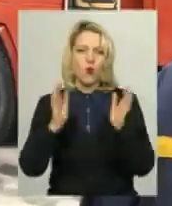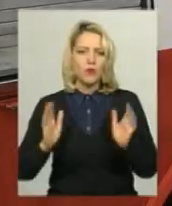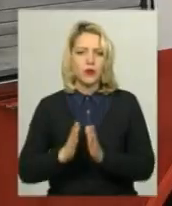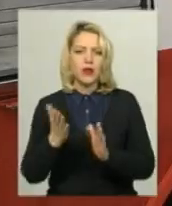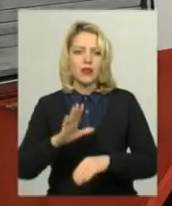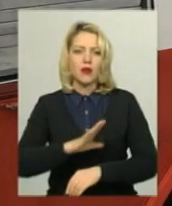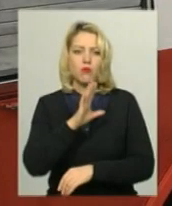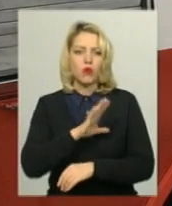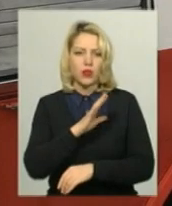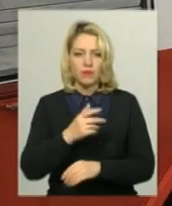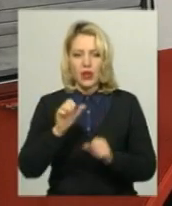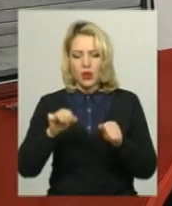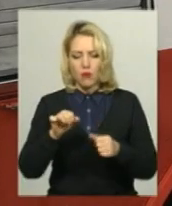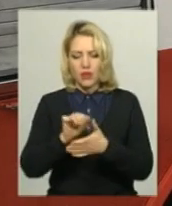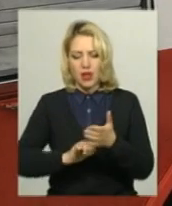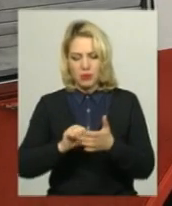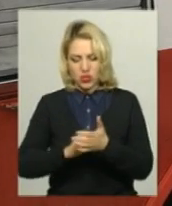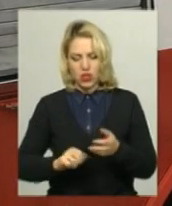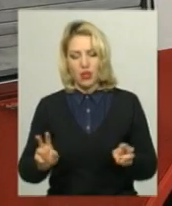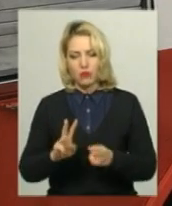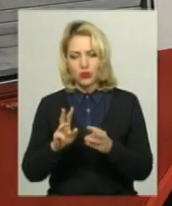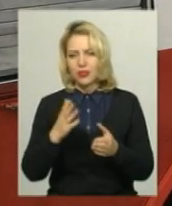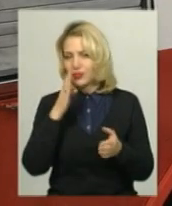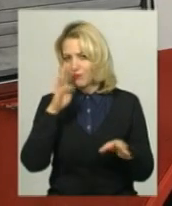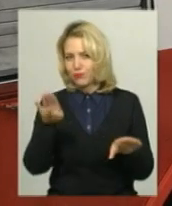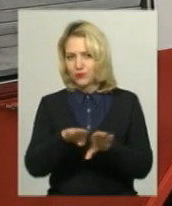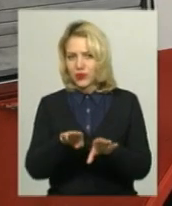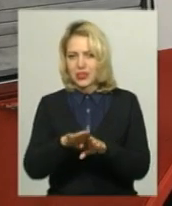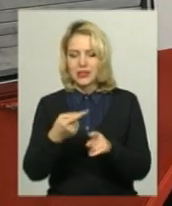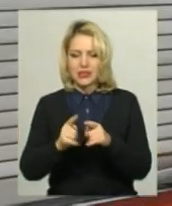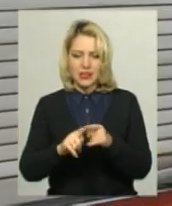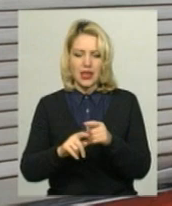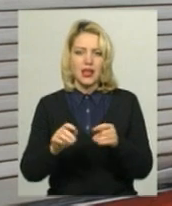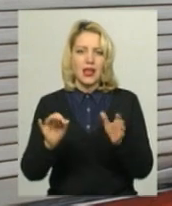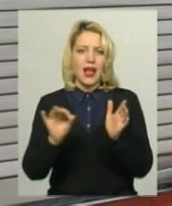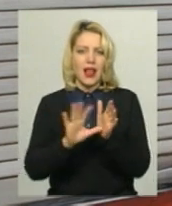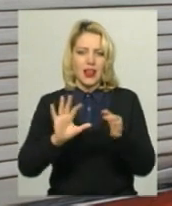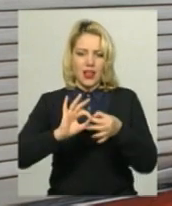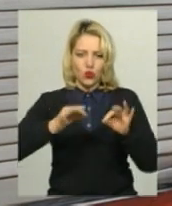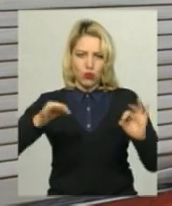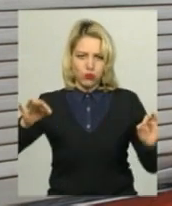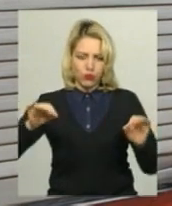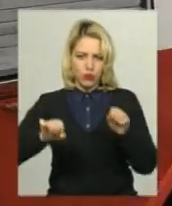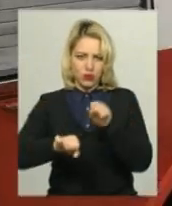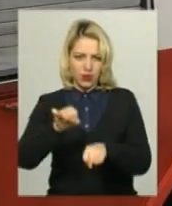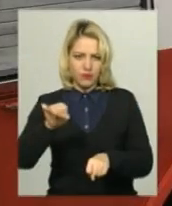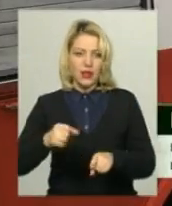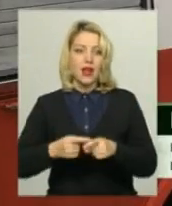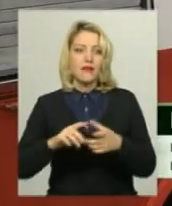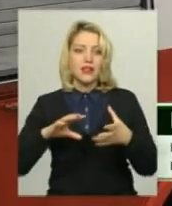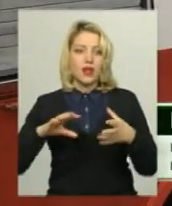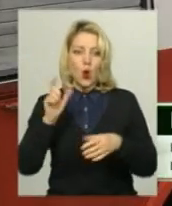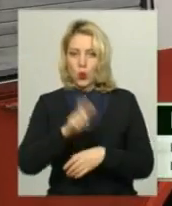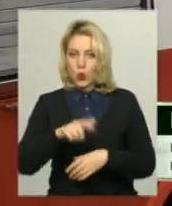пожежі. Ймовірна причина пожежі встановлюється, але, скільки всього, це замикання короткого замкання електромережі. Людей